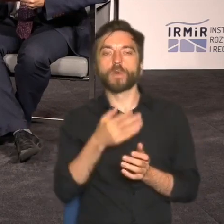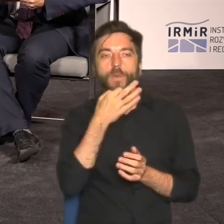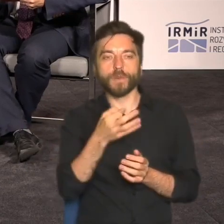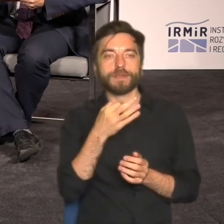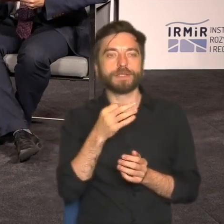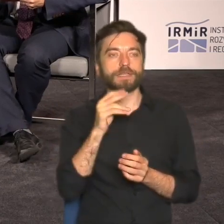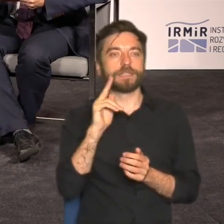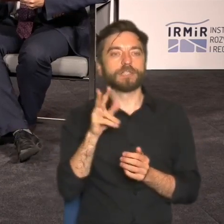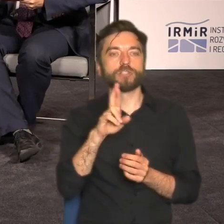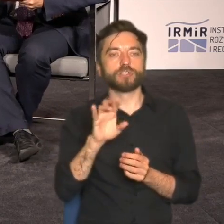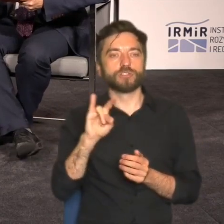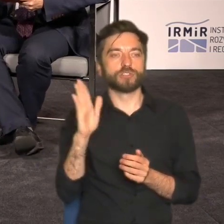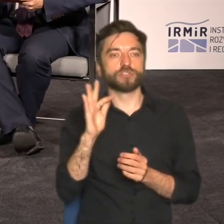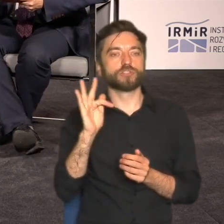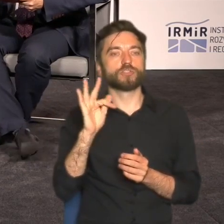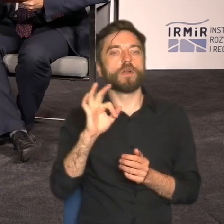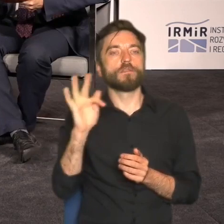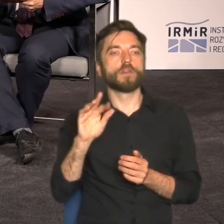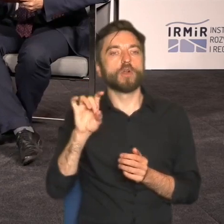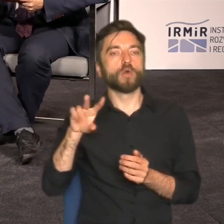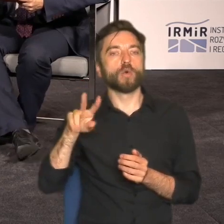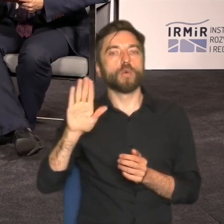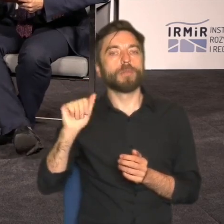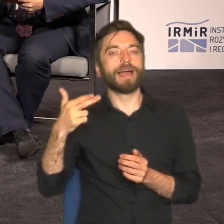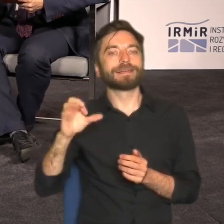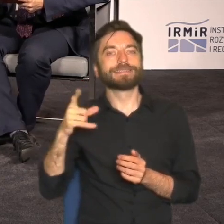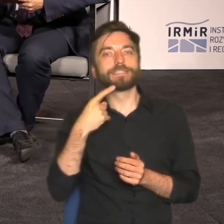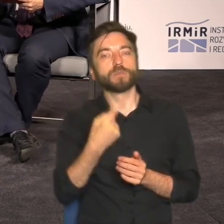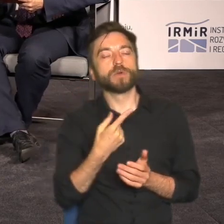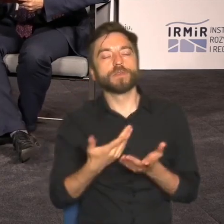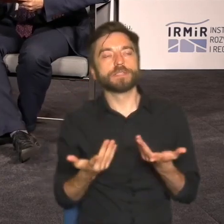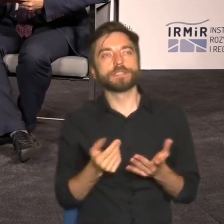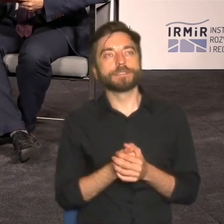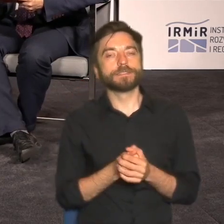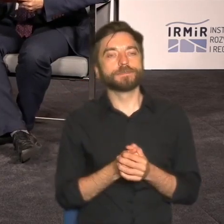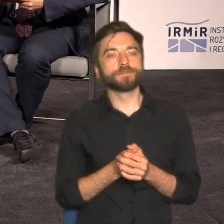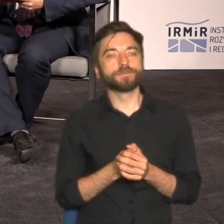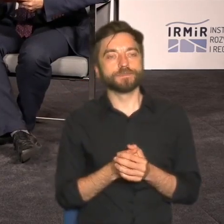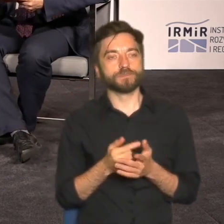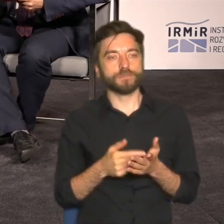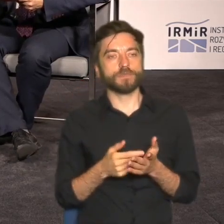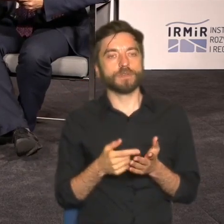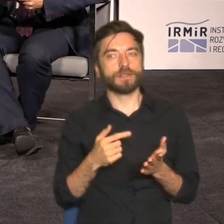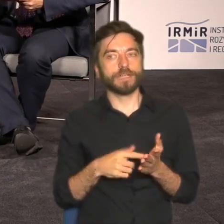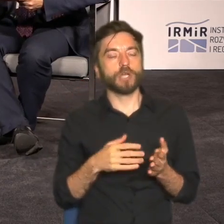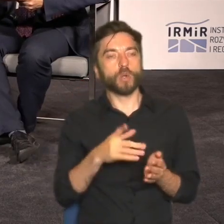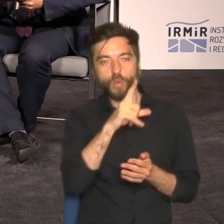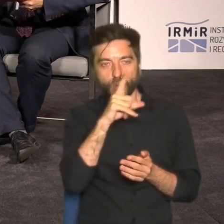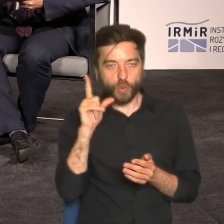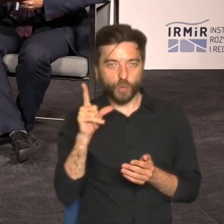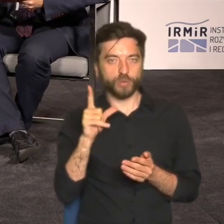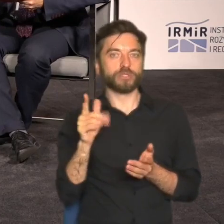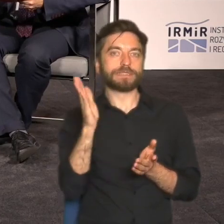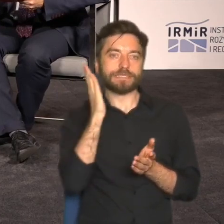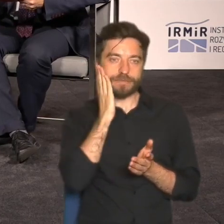Krzysztofa Gubiańskiego jeżeli mógłby pan po prostu w kilku słowach powiedzieć czy gdyby ludziom zapewnić lepsze